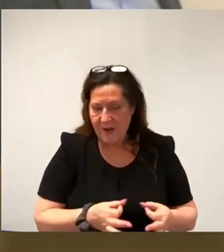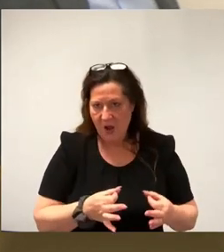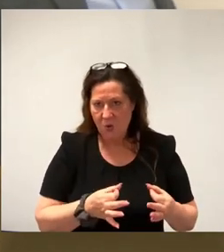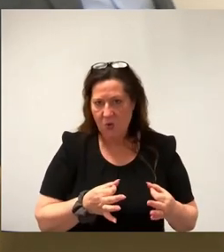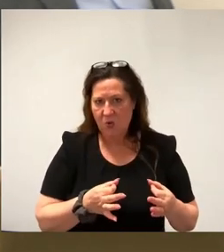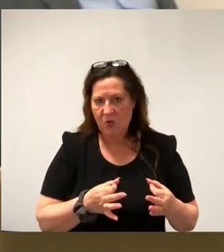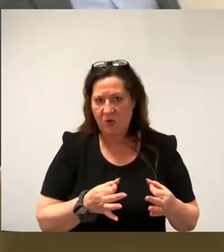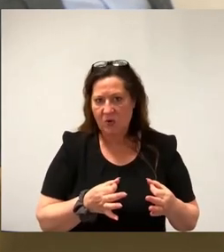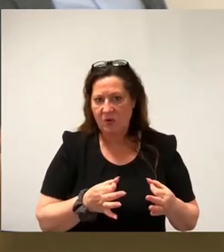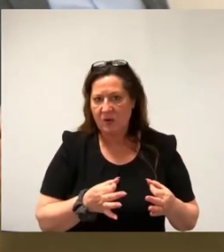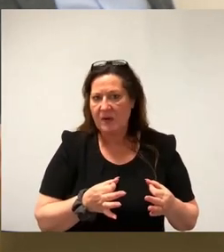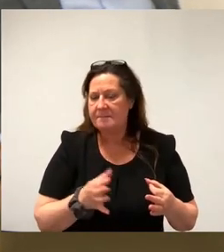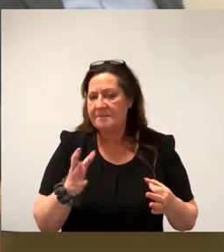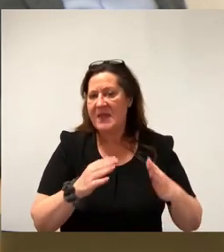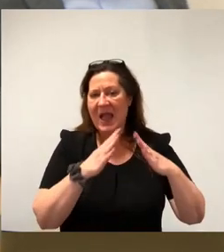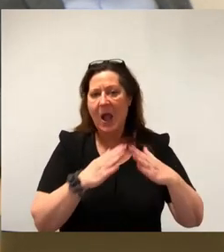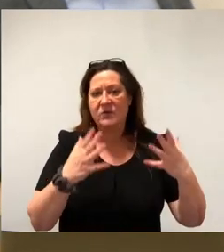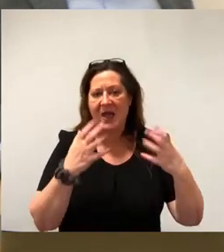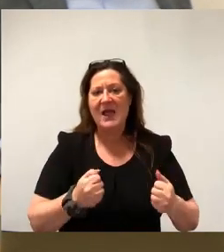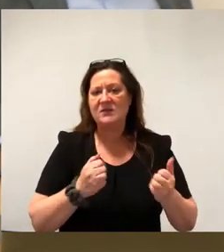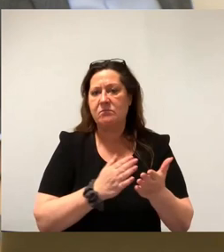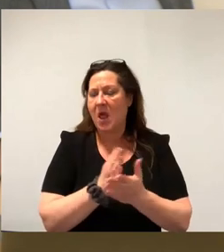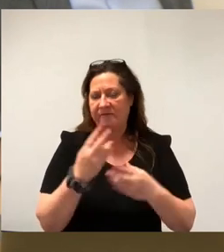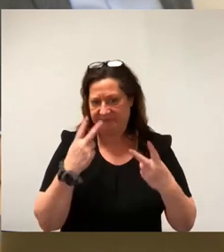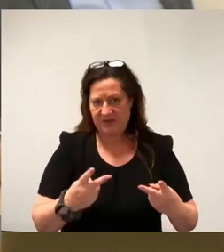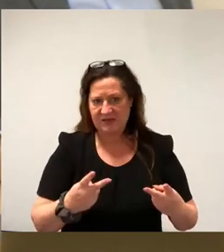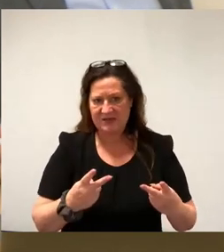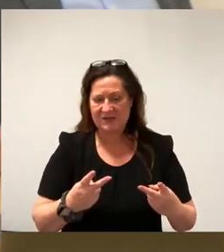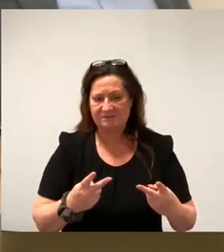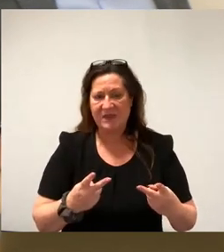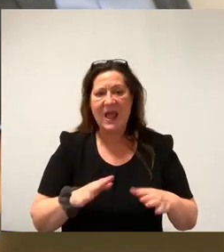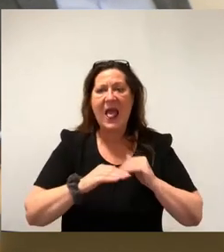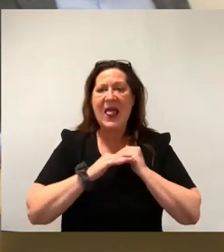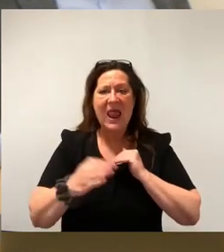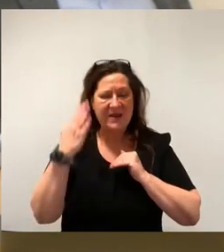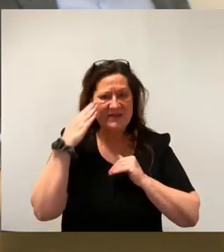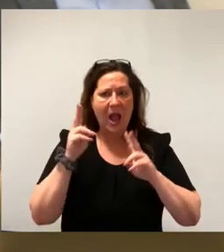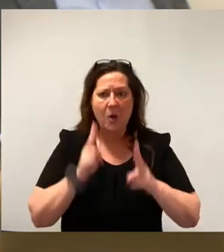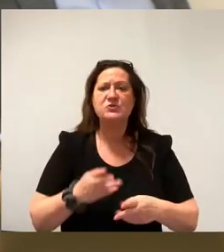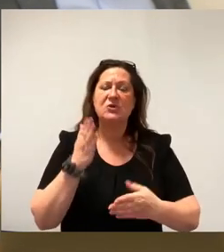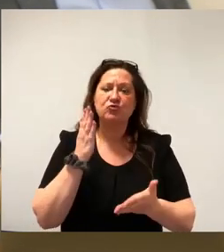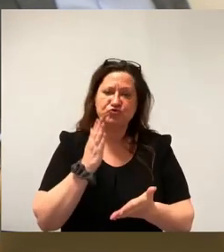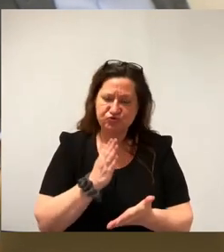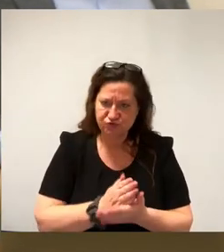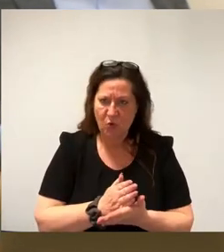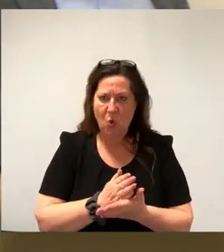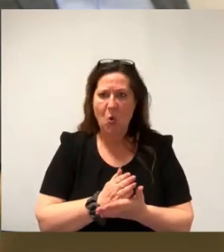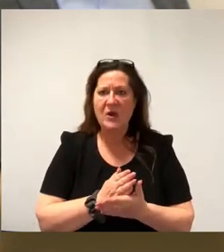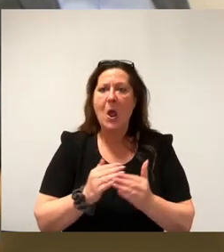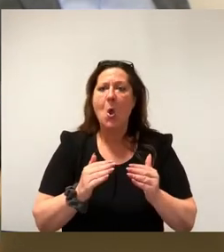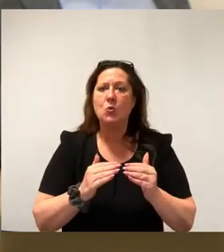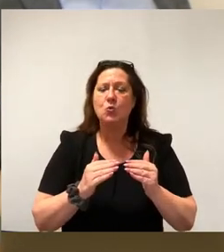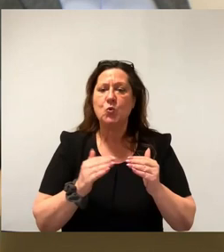Haushaltsplanungen notwendig sind. Wir selber als Landeshauptstadt haben bereits eine entsprechende Dynamisierung des städtischen